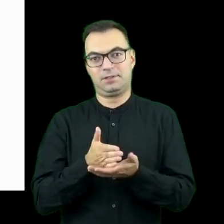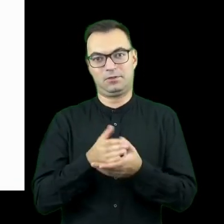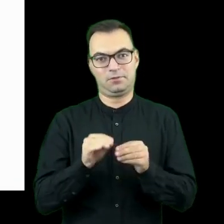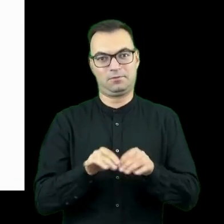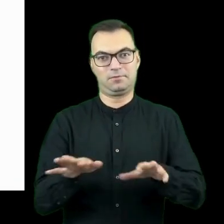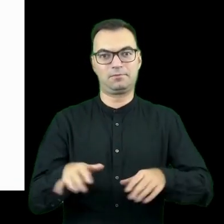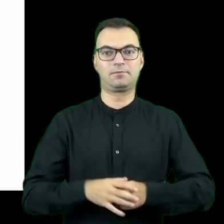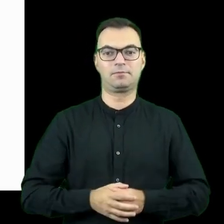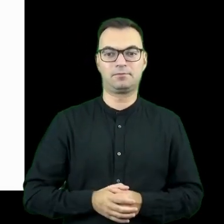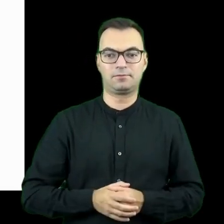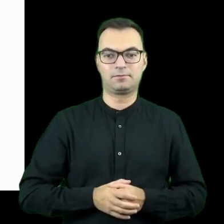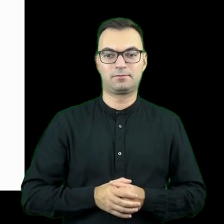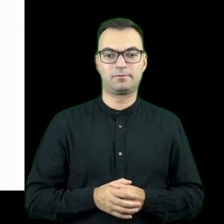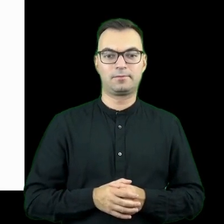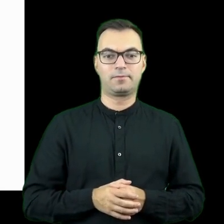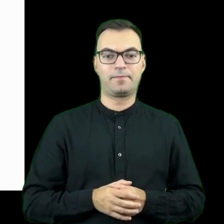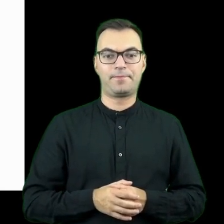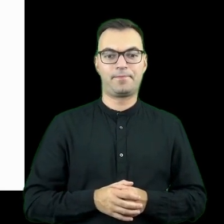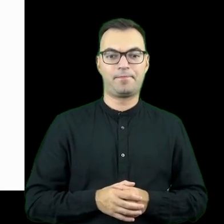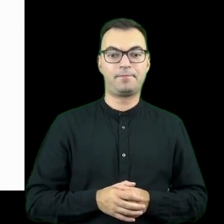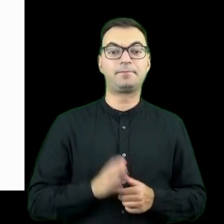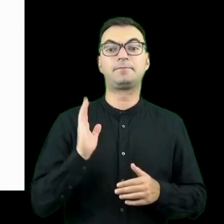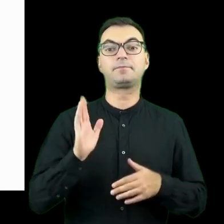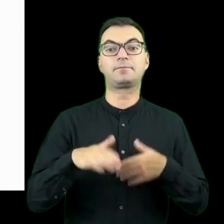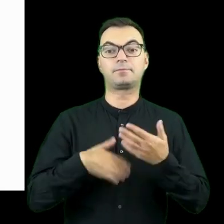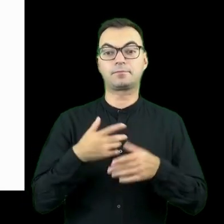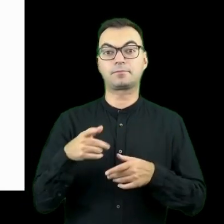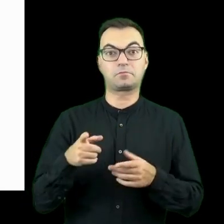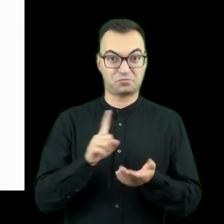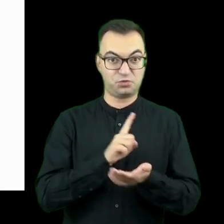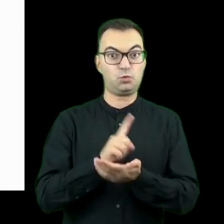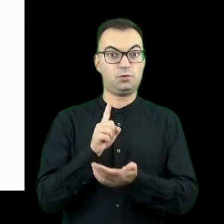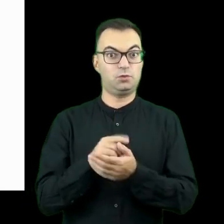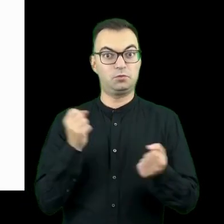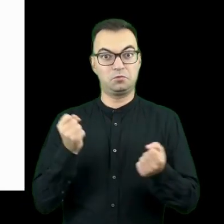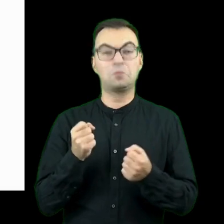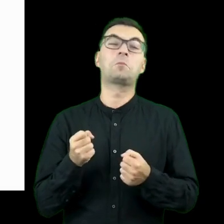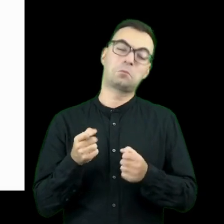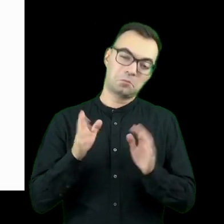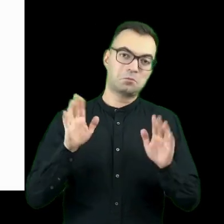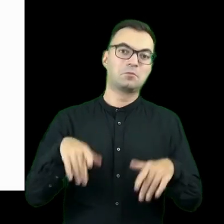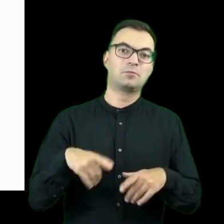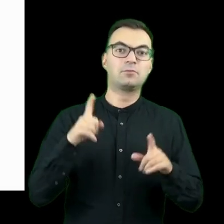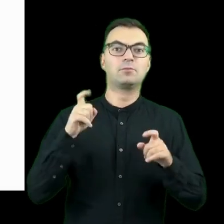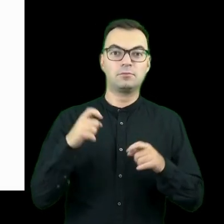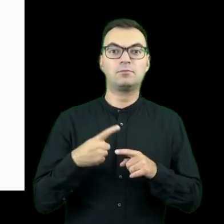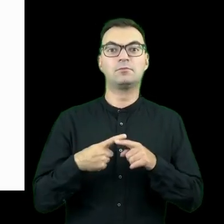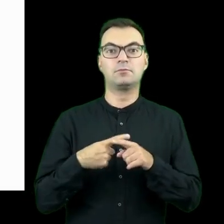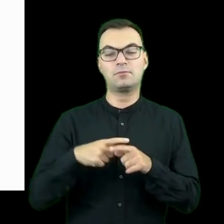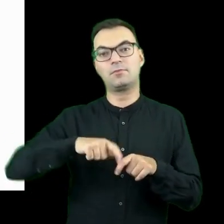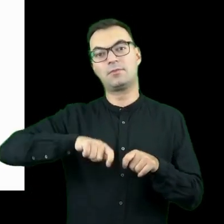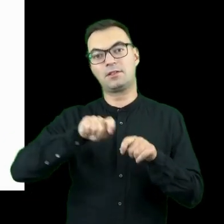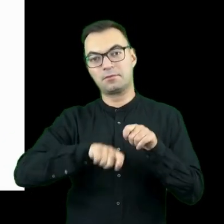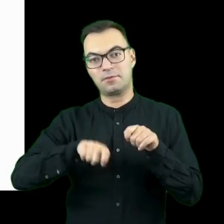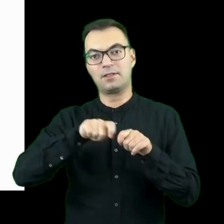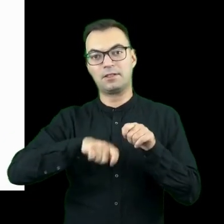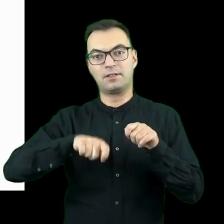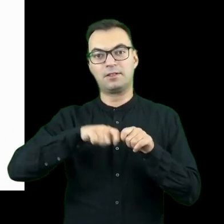USA. Następnie ta księgarnia okazała się sukcesem i on wprowadził, jakby zaczął sprawdzać to